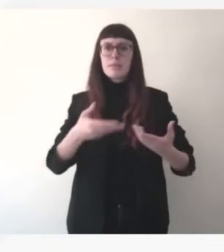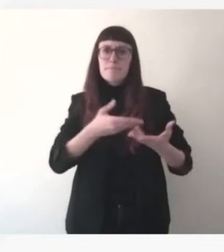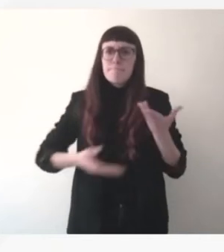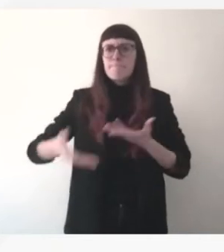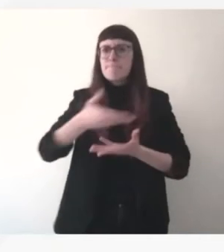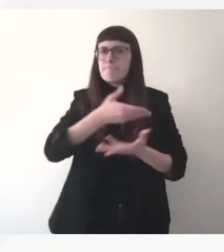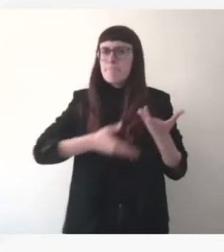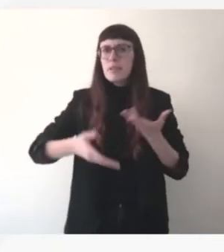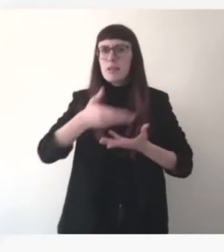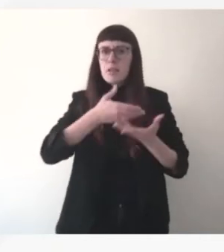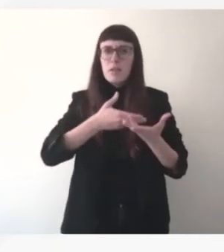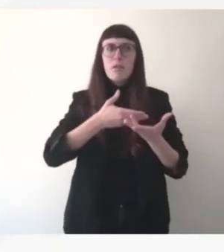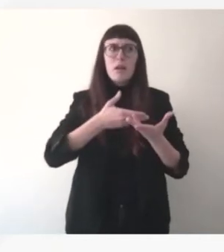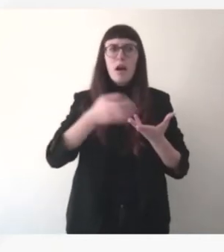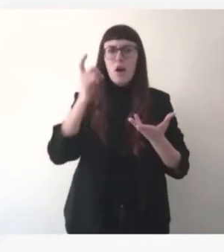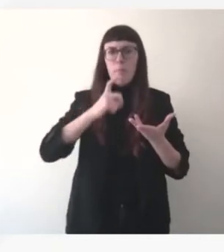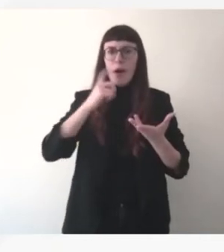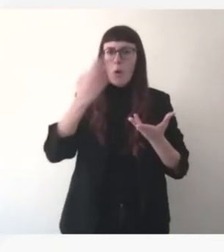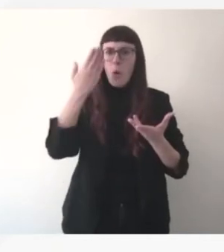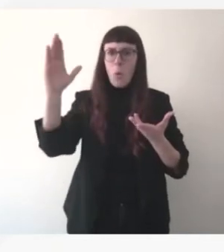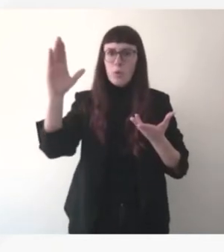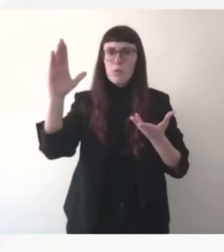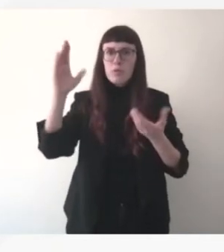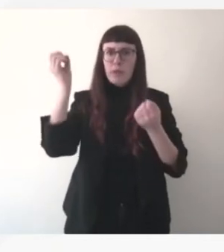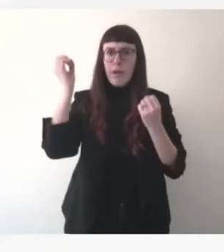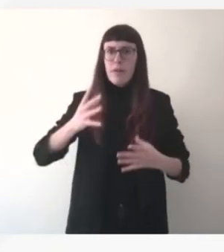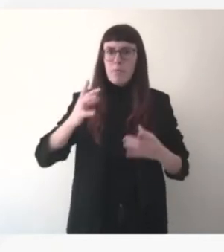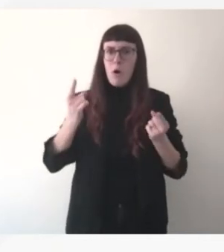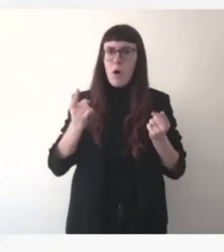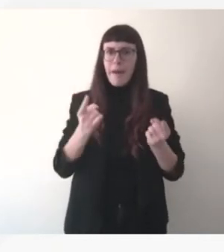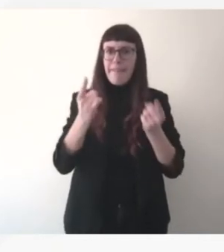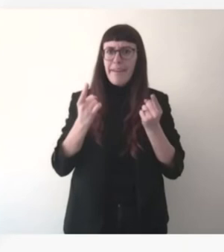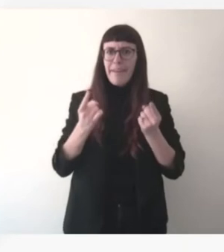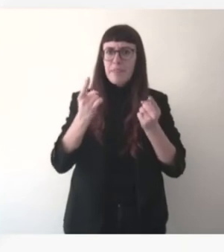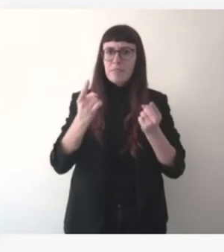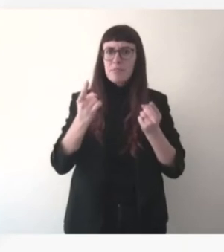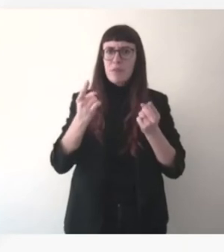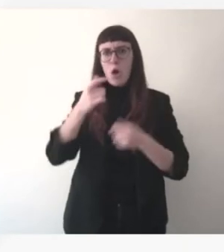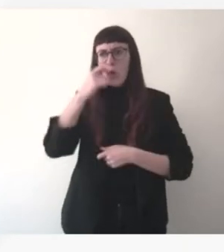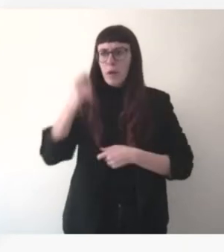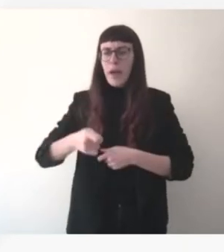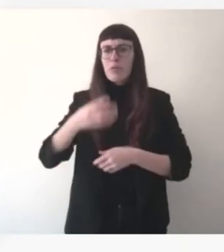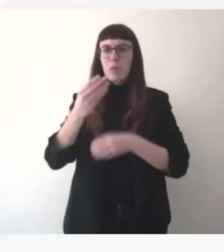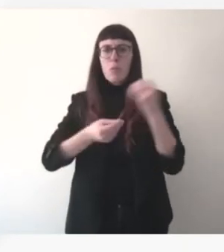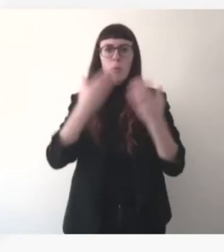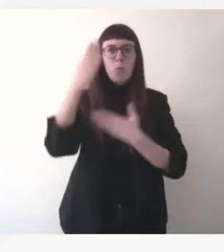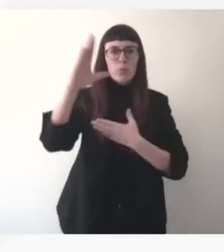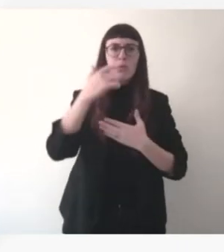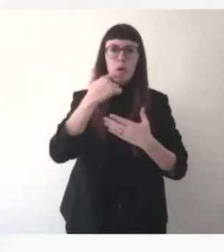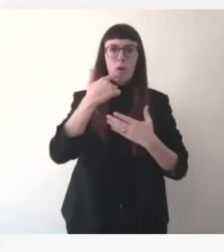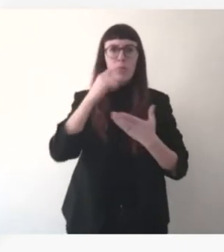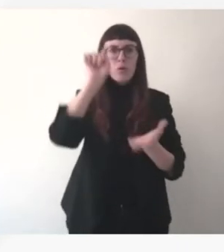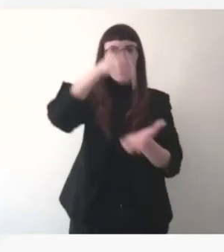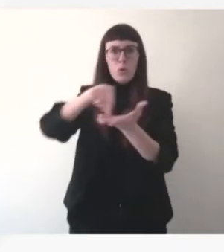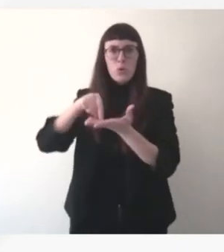cyber suite à la crise en Ukraine ? Je peux